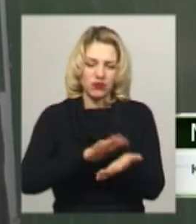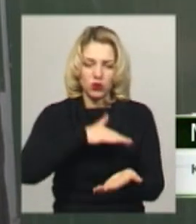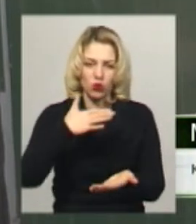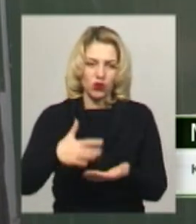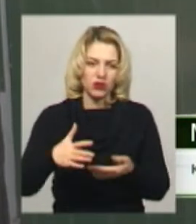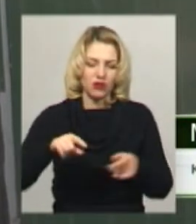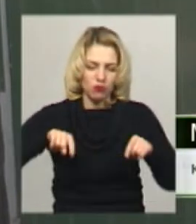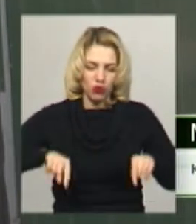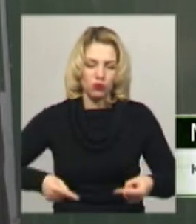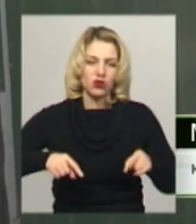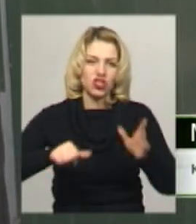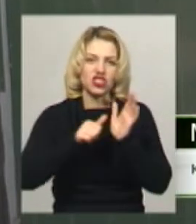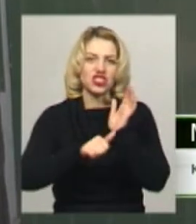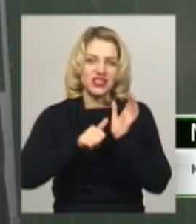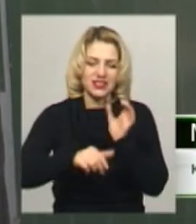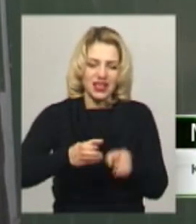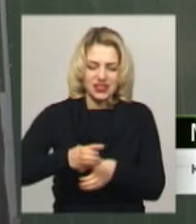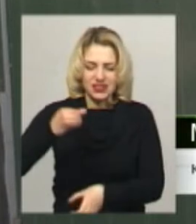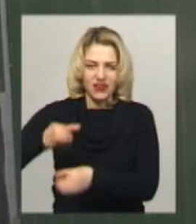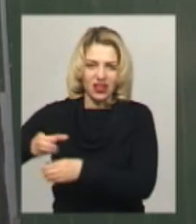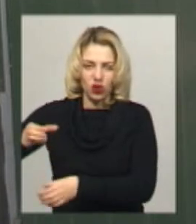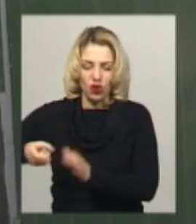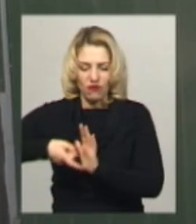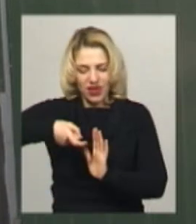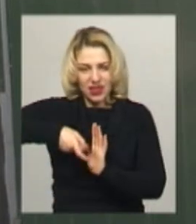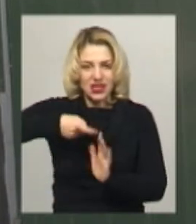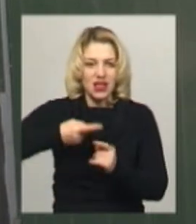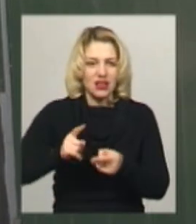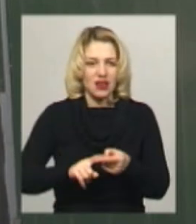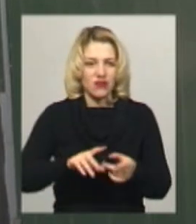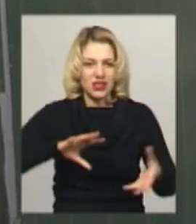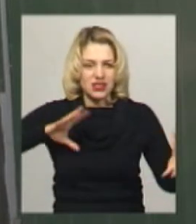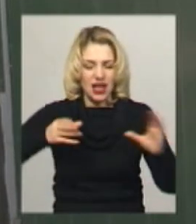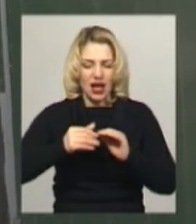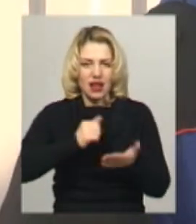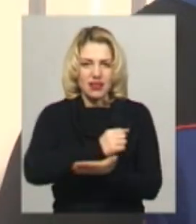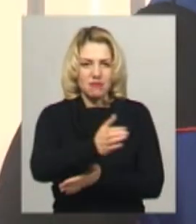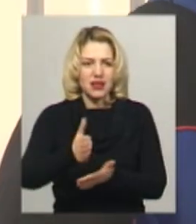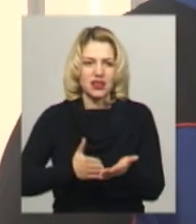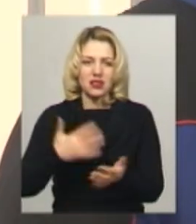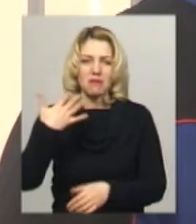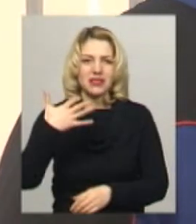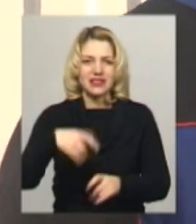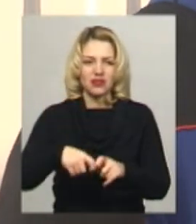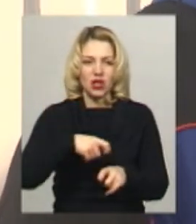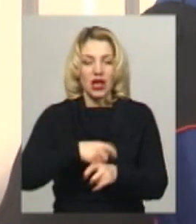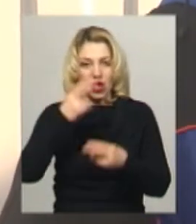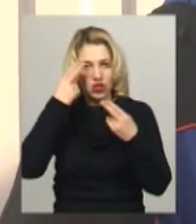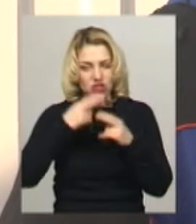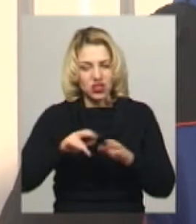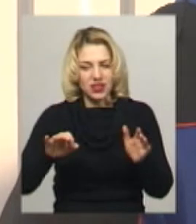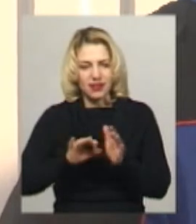70 свердловин. Загальна протяжність газової мережі сягає 50 кілометрів. За словами інженера енергетика